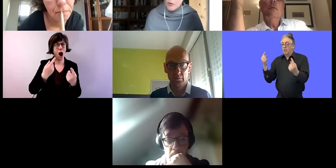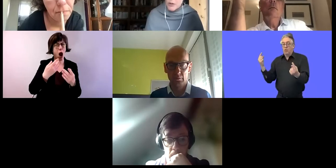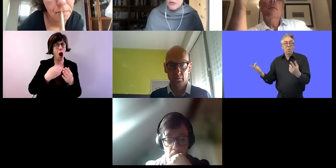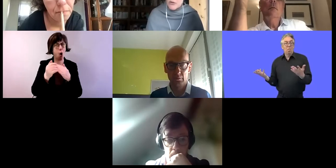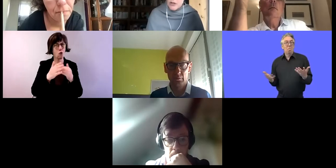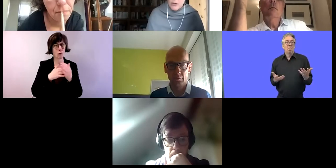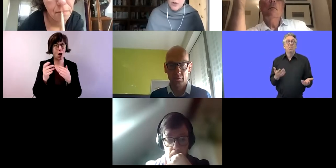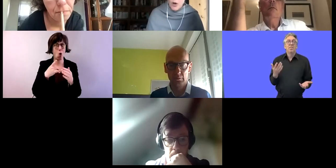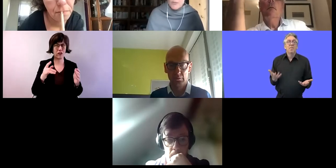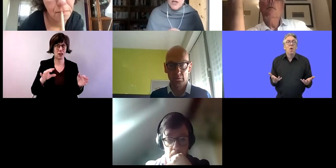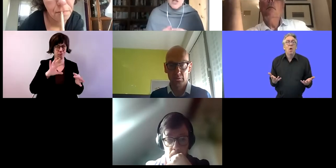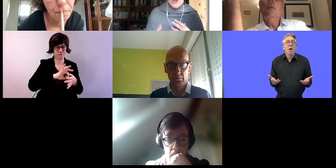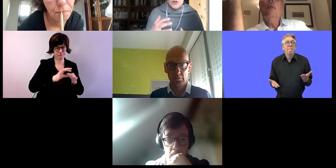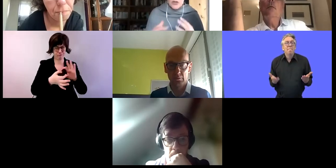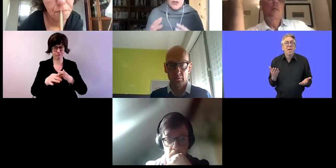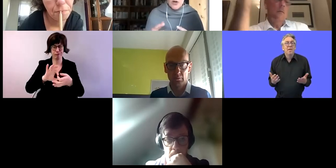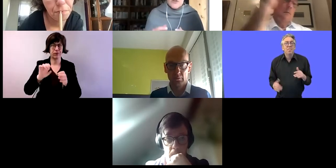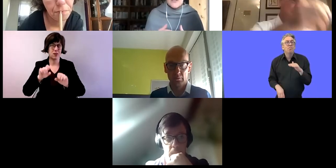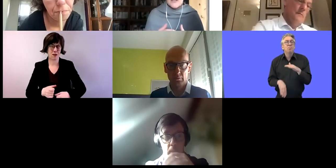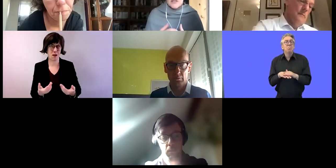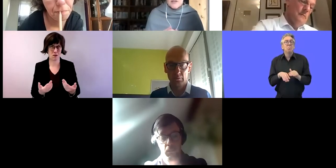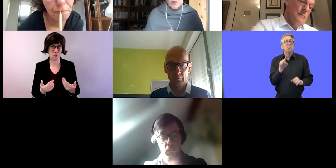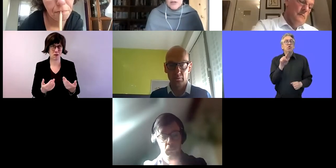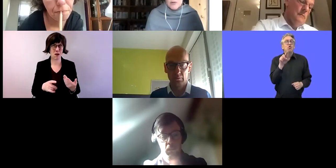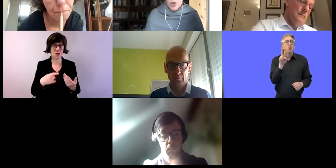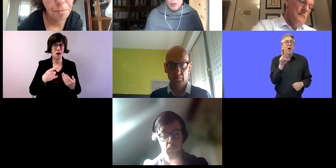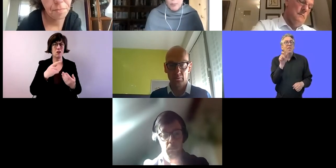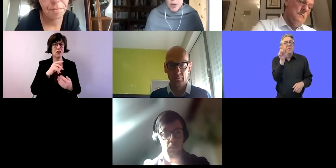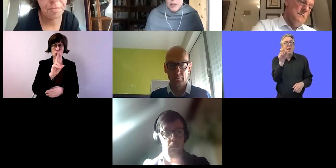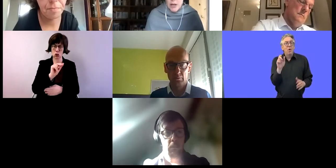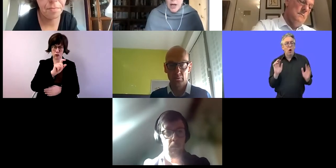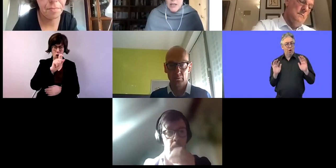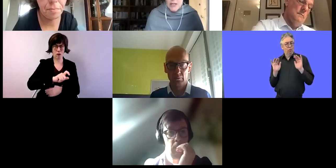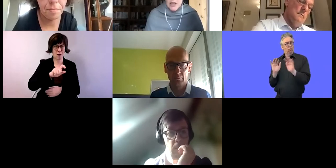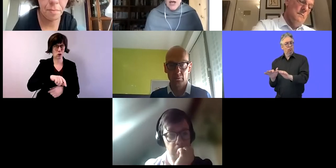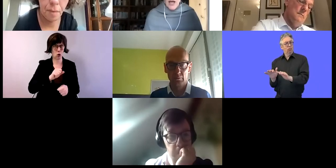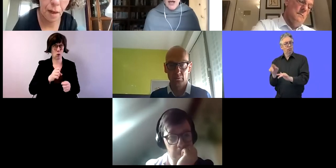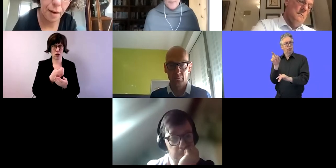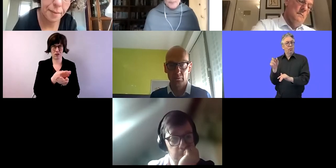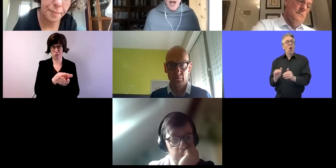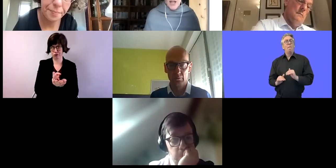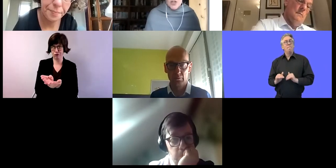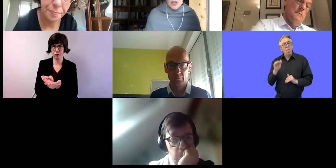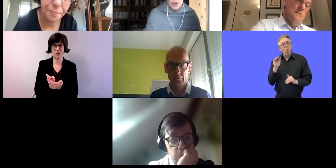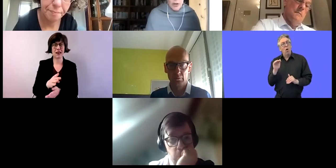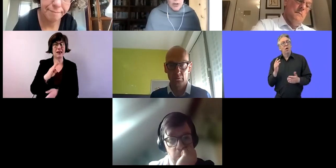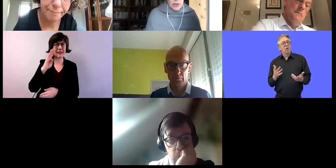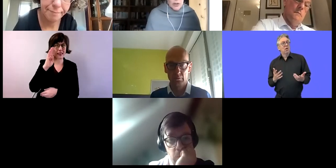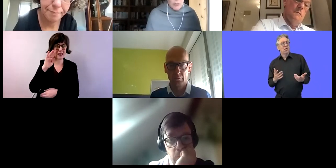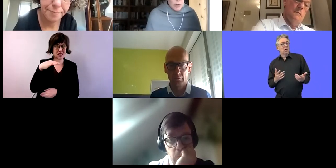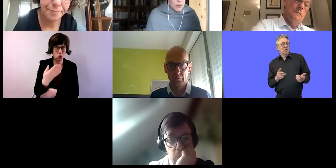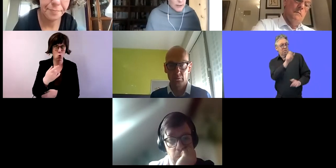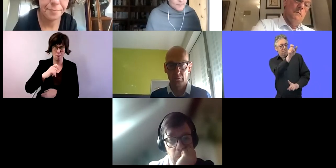Knotenpunkte auf, die dann von maximal zwölf Personen genutzt werden können, sodass diese Dienste auch viel